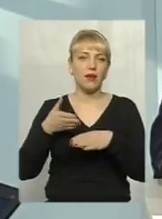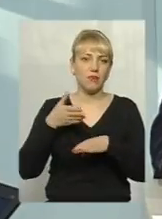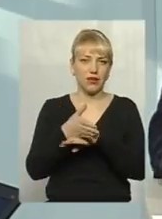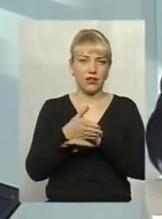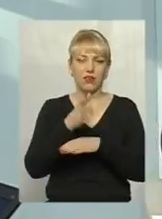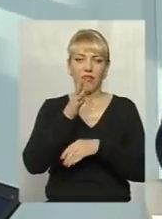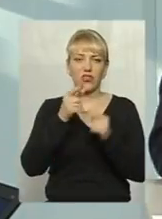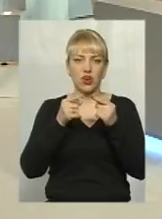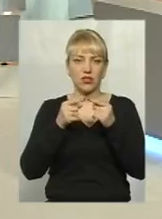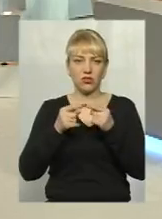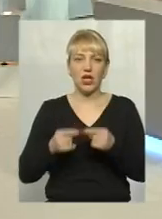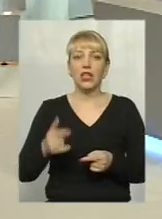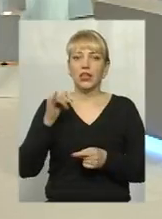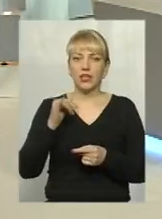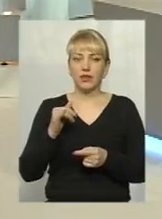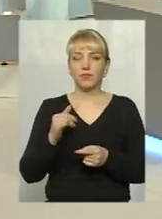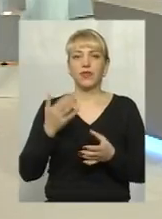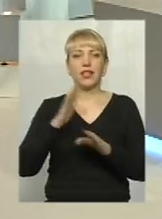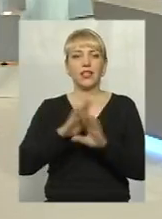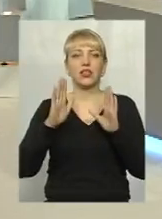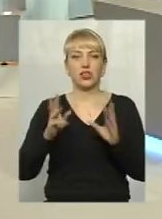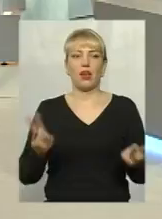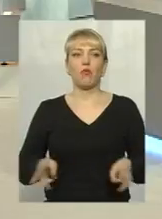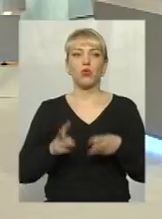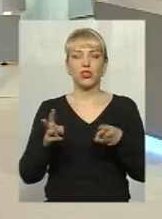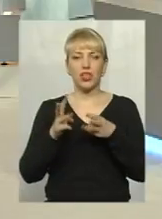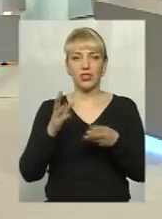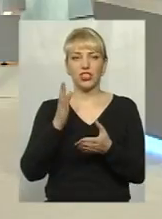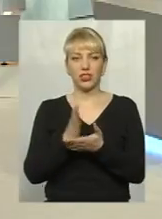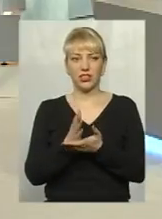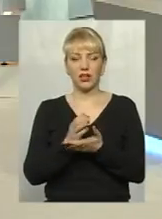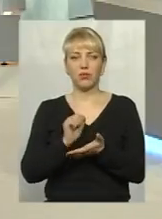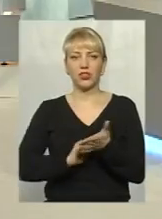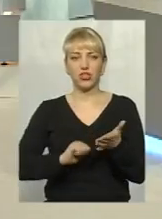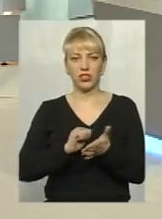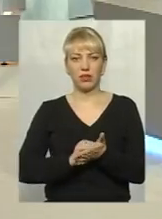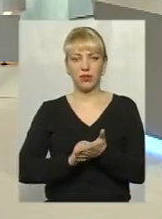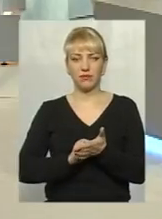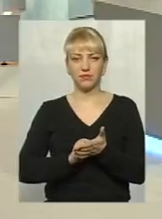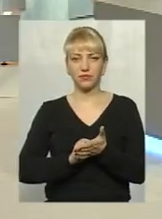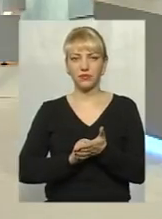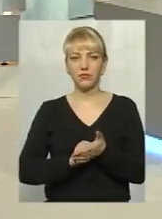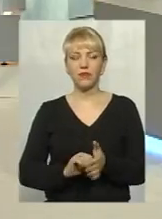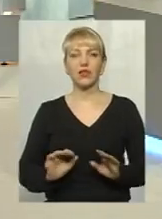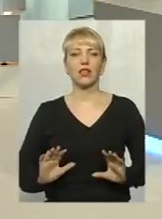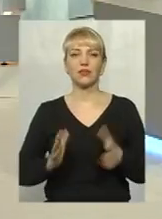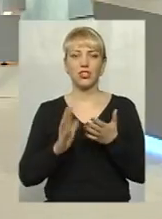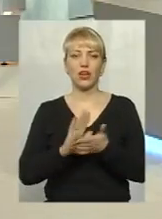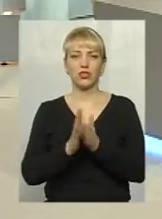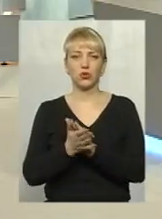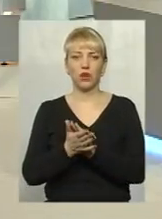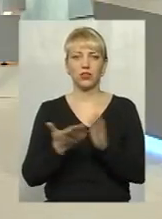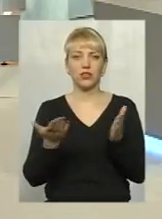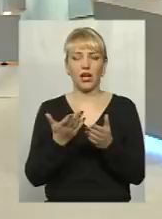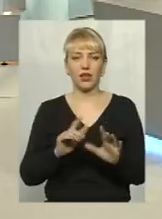Пане Андрій, власне, не лише пожежі є причинами надзвичайних ситуацій,